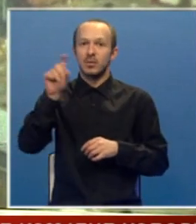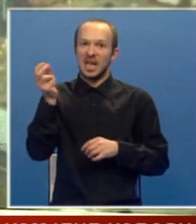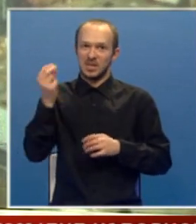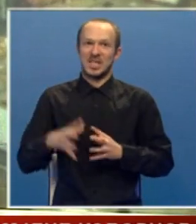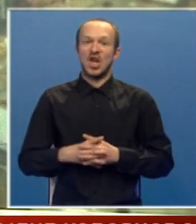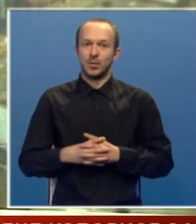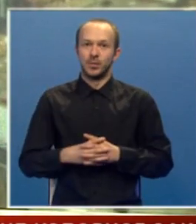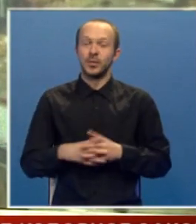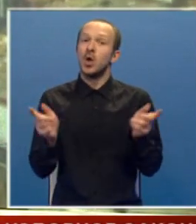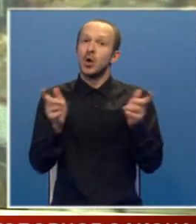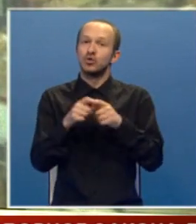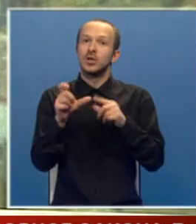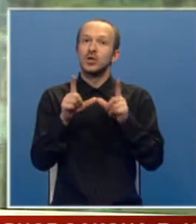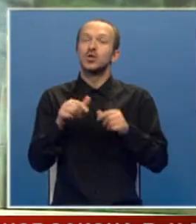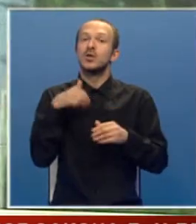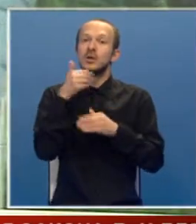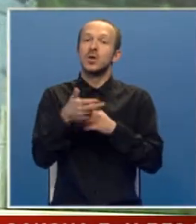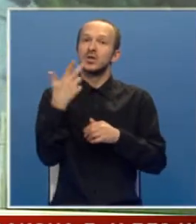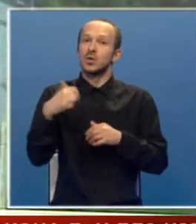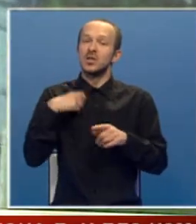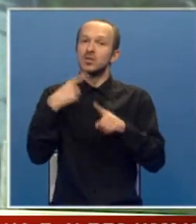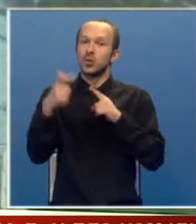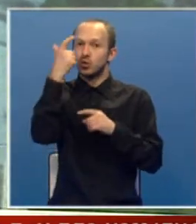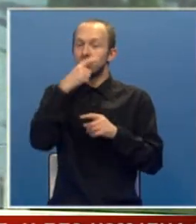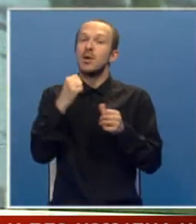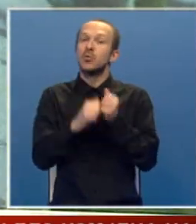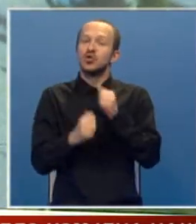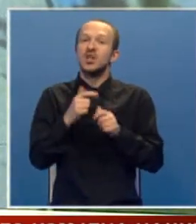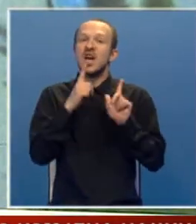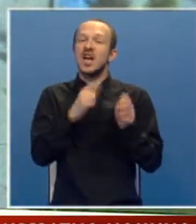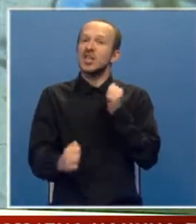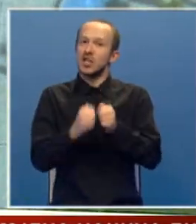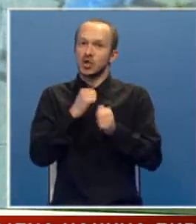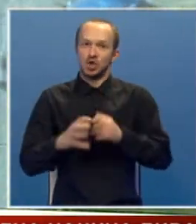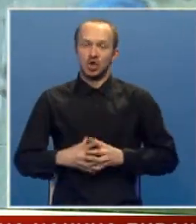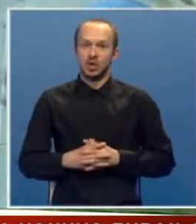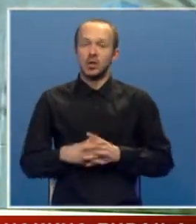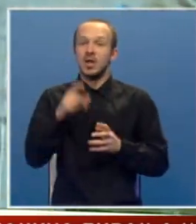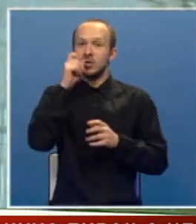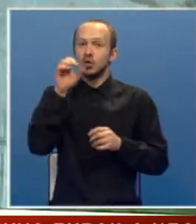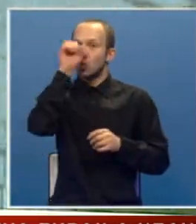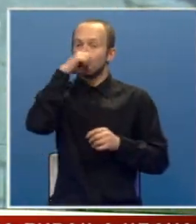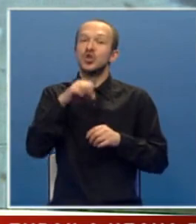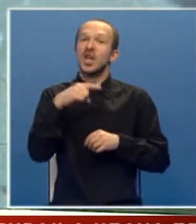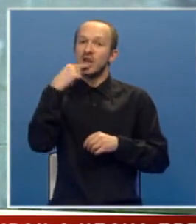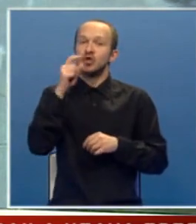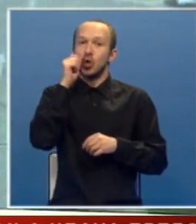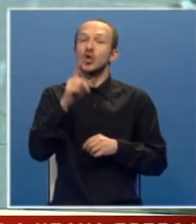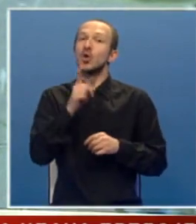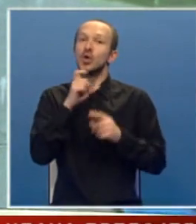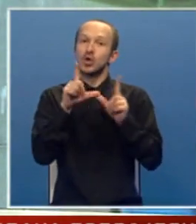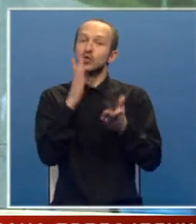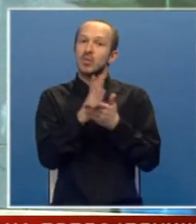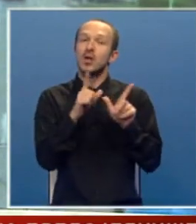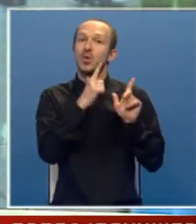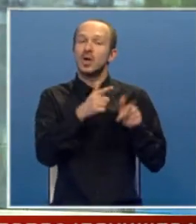Srpske. Uhapšeni su je nakon tri decine zbog sumnje da su počinili ratli zločin. Mještani su ogorčeni, kažu da ljudi koji su